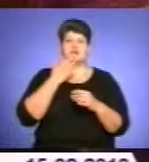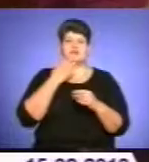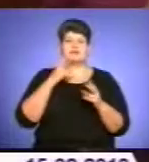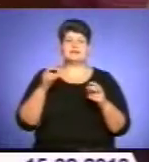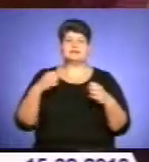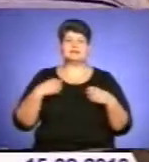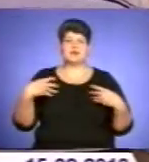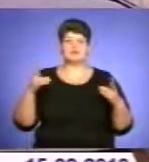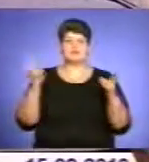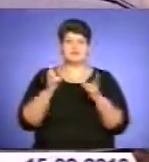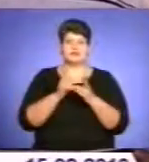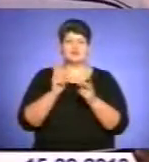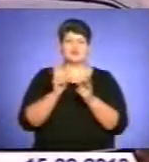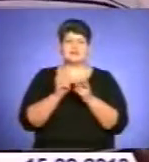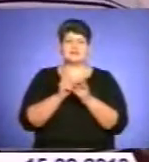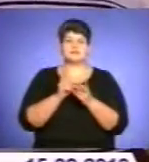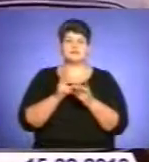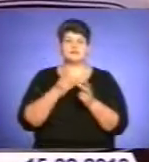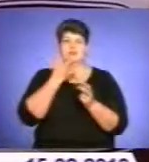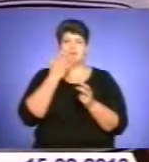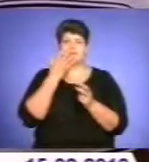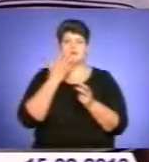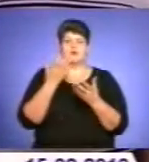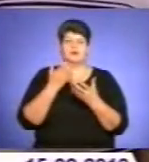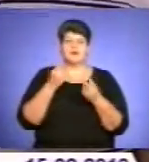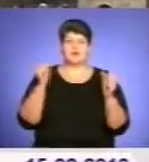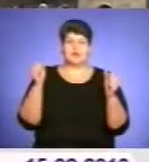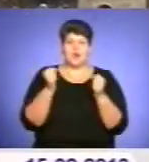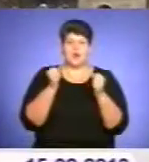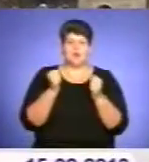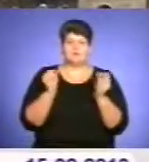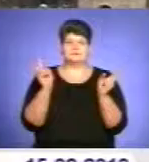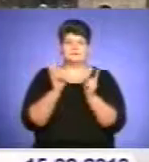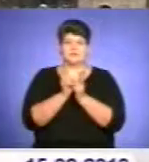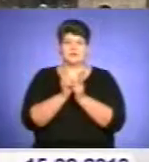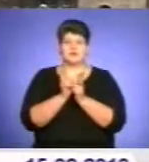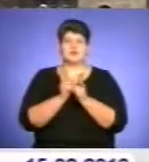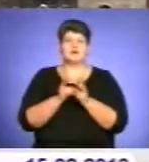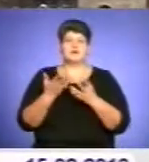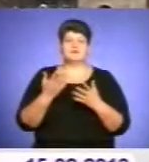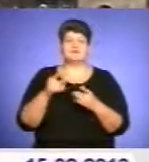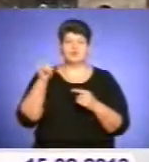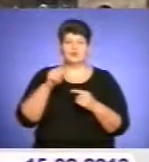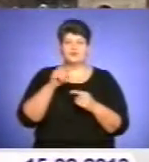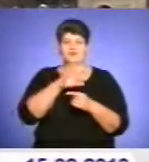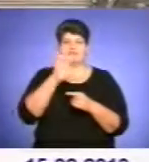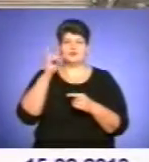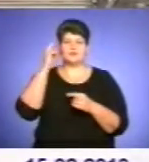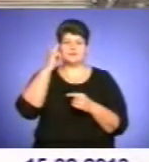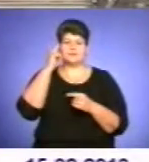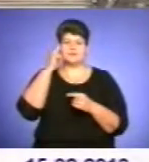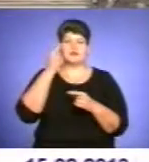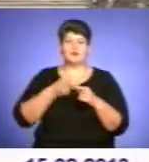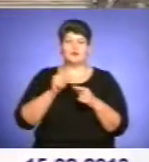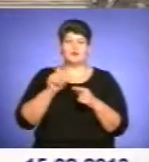більше вважається зустріч у холоду з теплом. Оскільки його відзначають останнього місяця календарної зими, то усі помисли людей цього